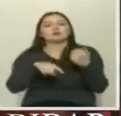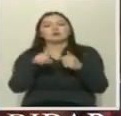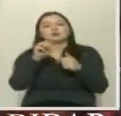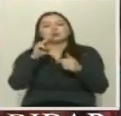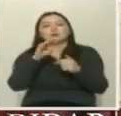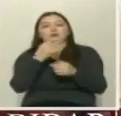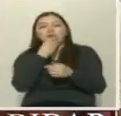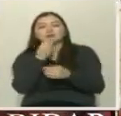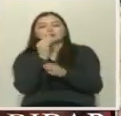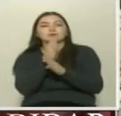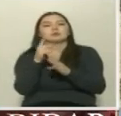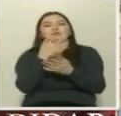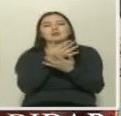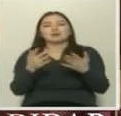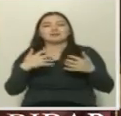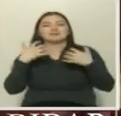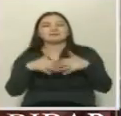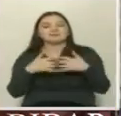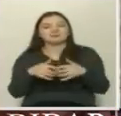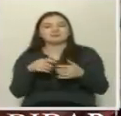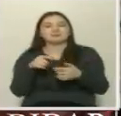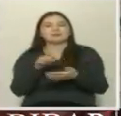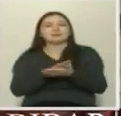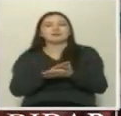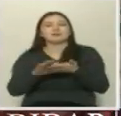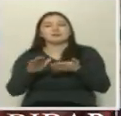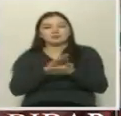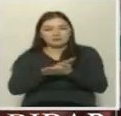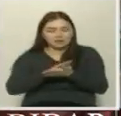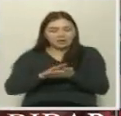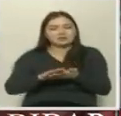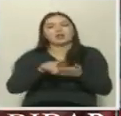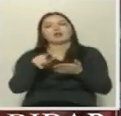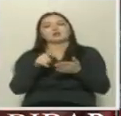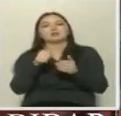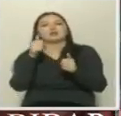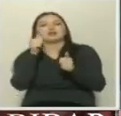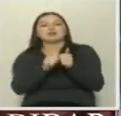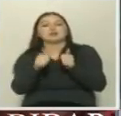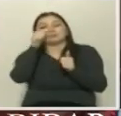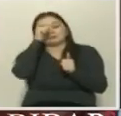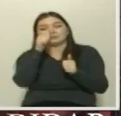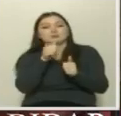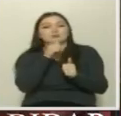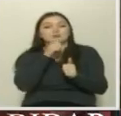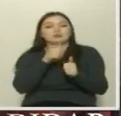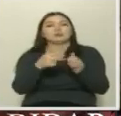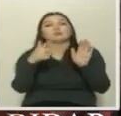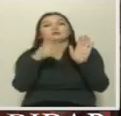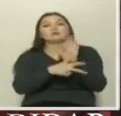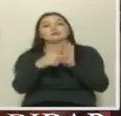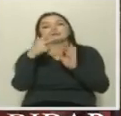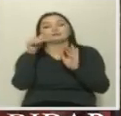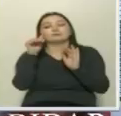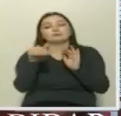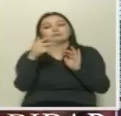является субсидирование расходов на содержание санитарно-гигиенических объектов. Ежемесячно на это будет выделяться 83 300 тенге.